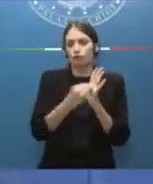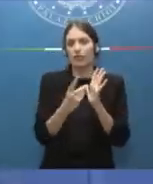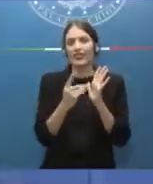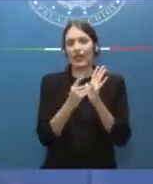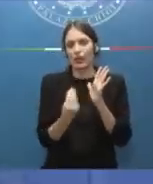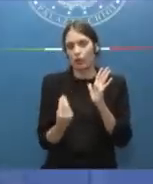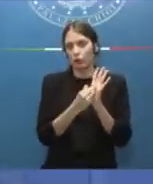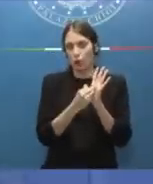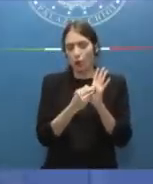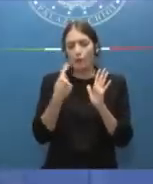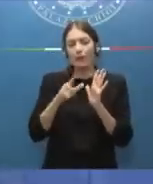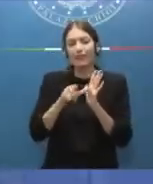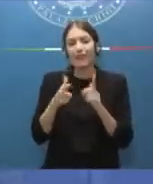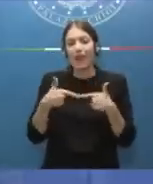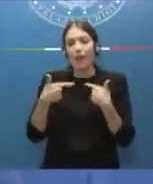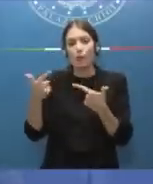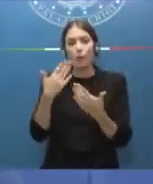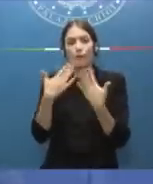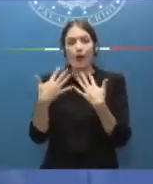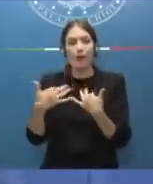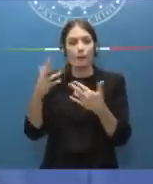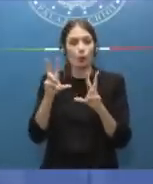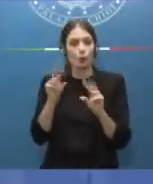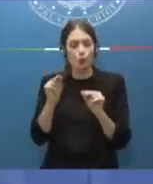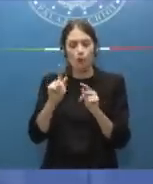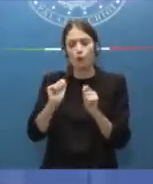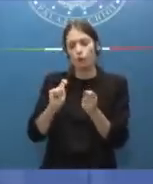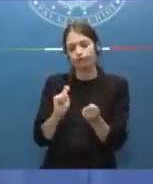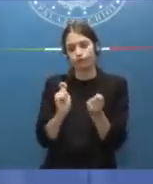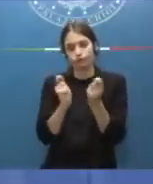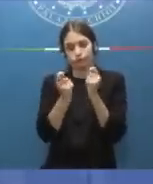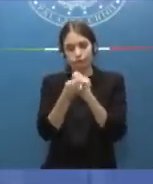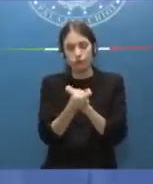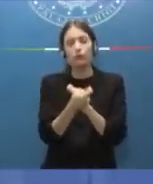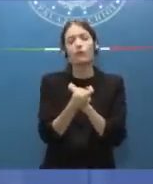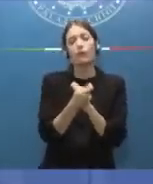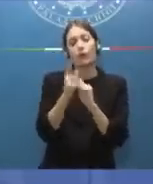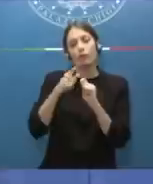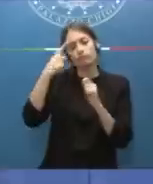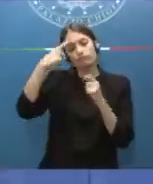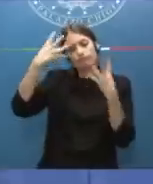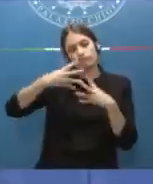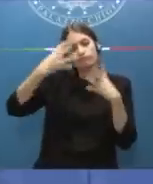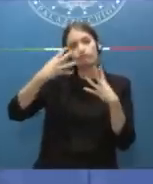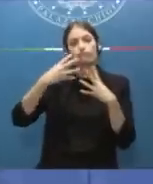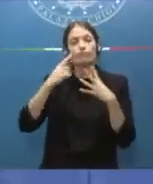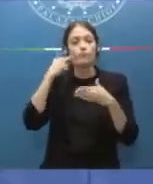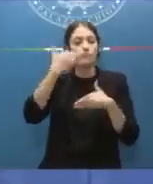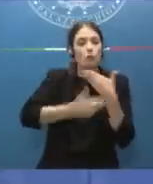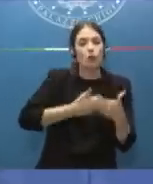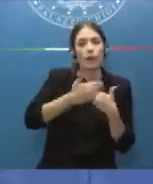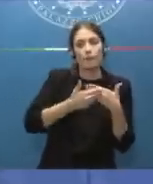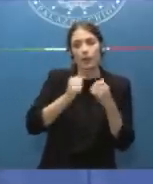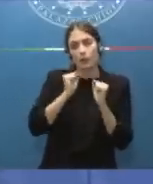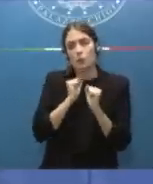al nuovo Parlamento di convertirla, ovvero anche di ragionare dei miglioramenti che dovessero essere